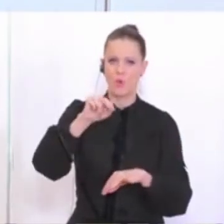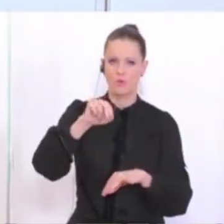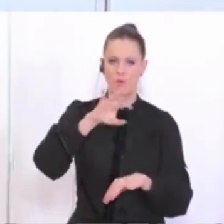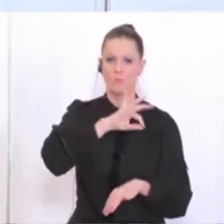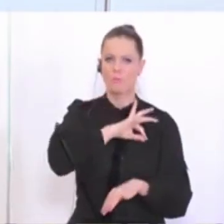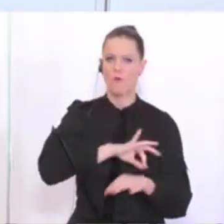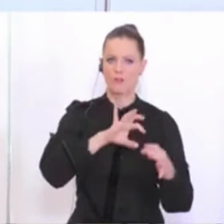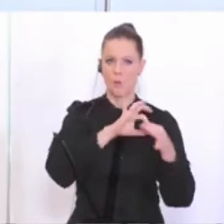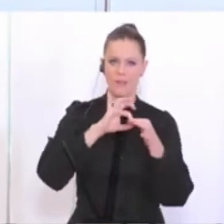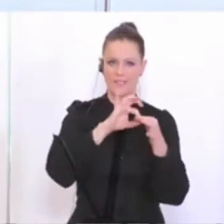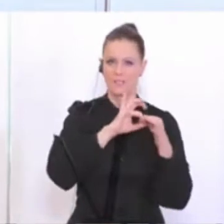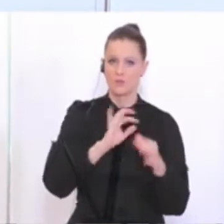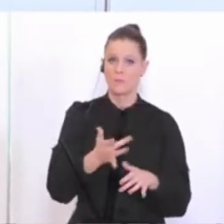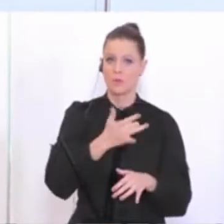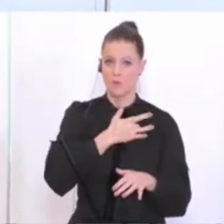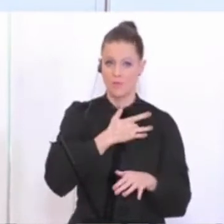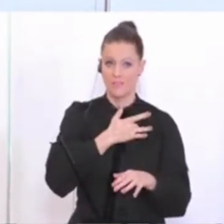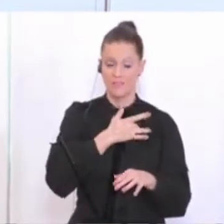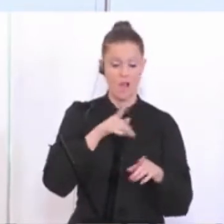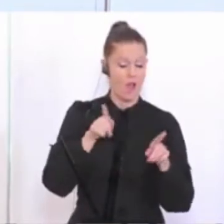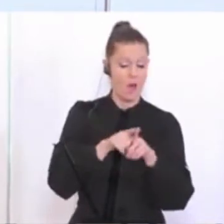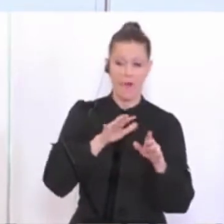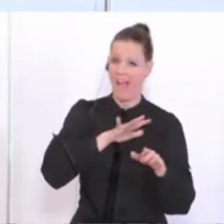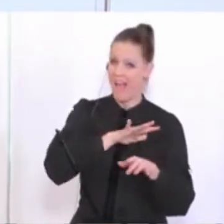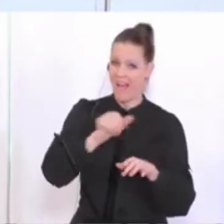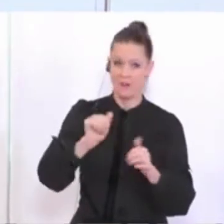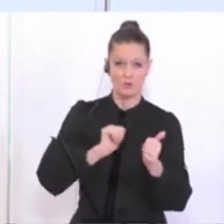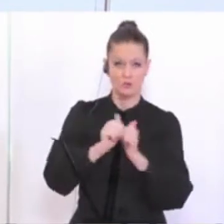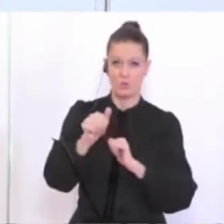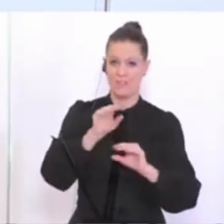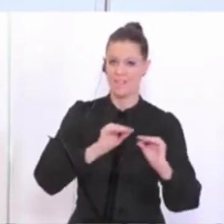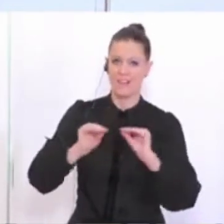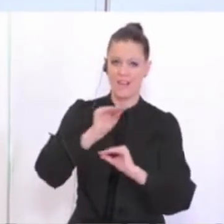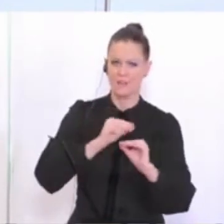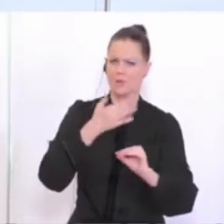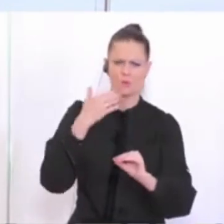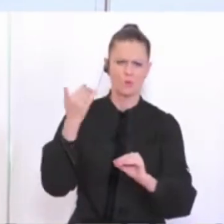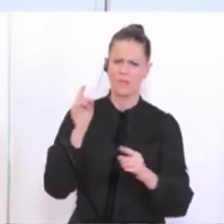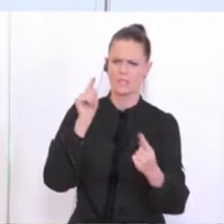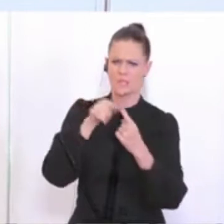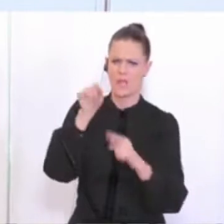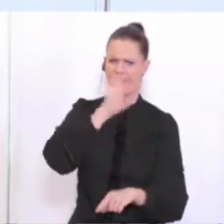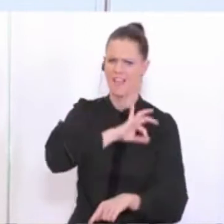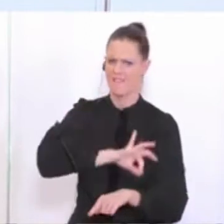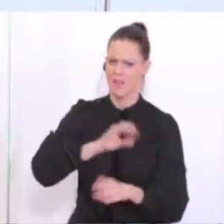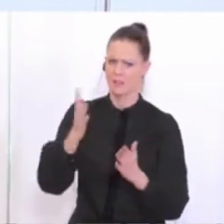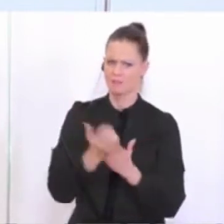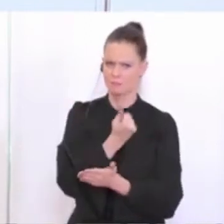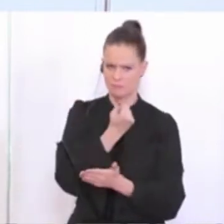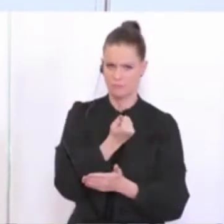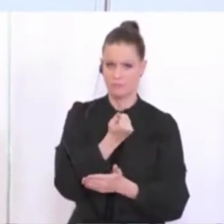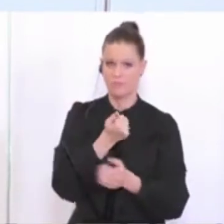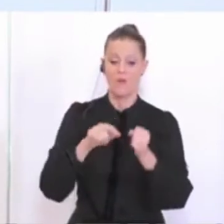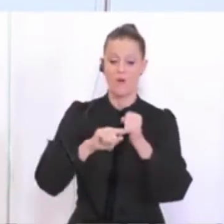betrifft, damit aber auch alle Sportvereine, die einmal jetzt nicht auf Gewinn gerichtet sind, hier in die entsprechenden